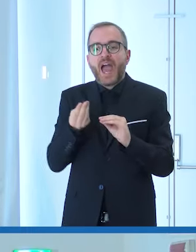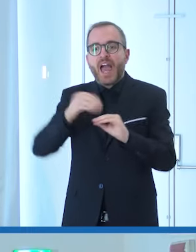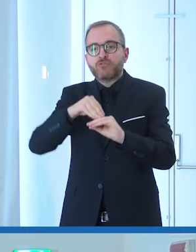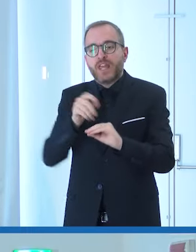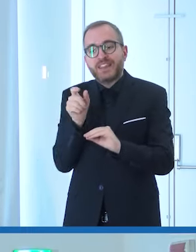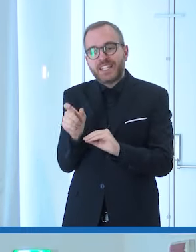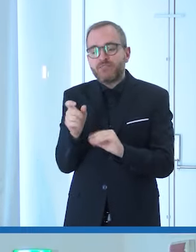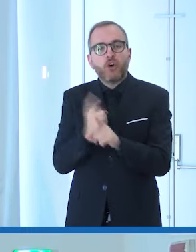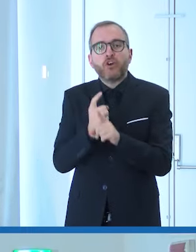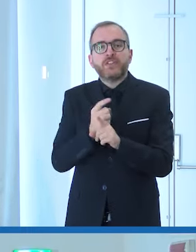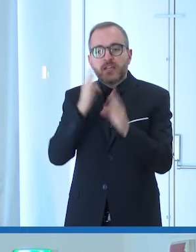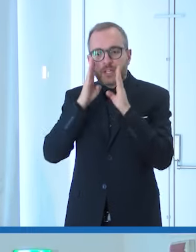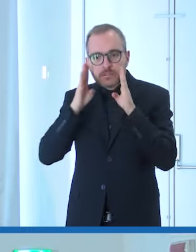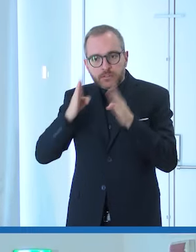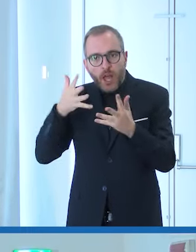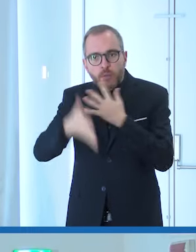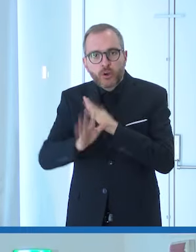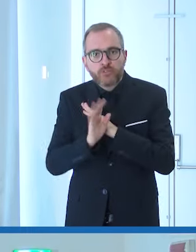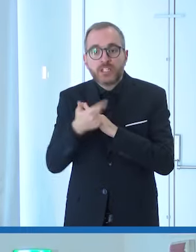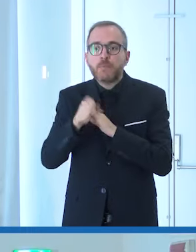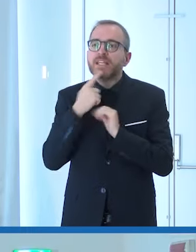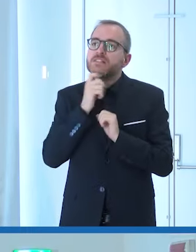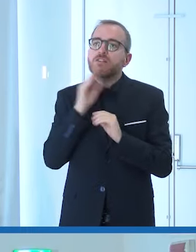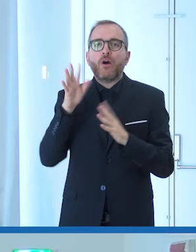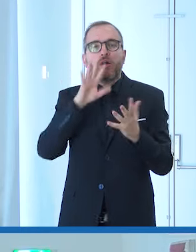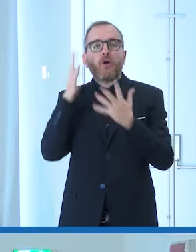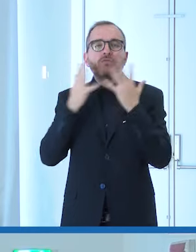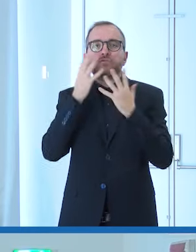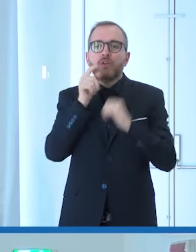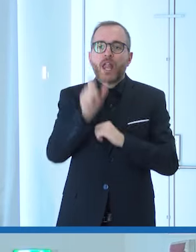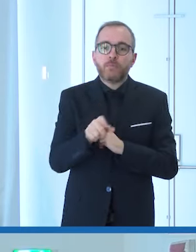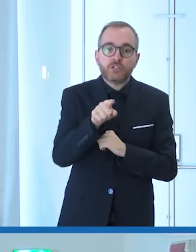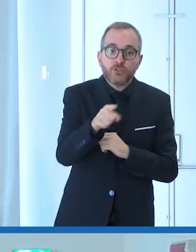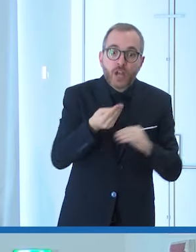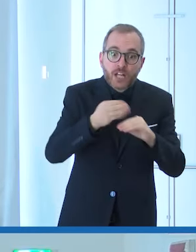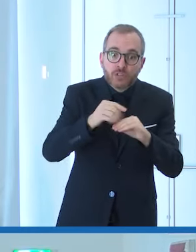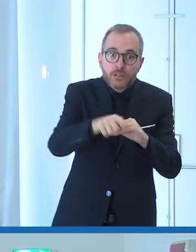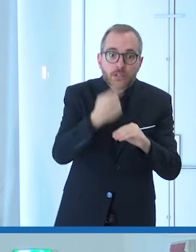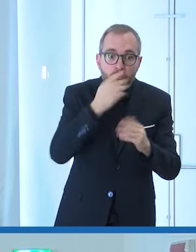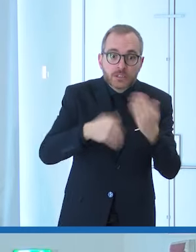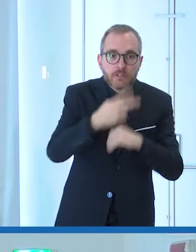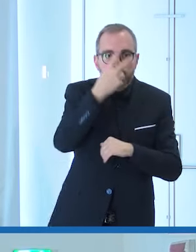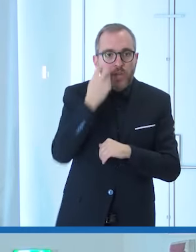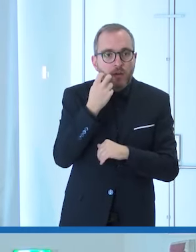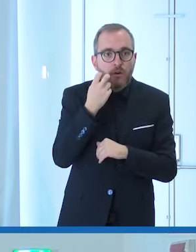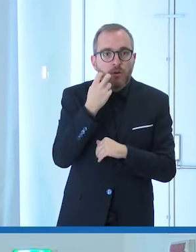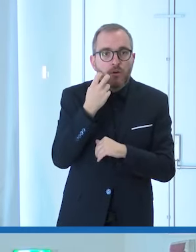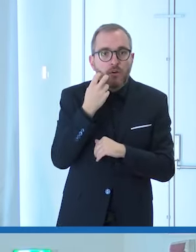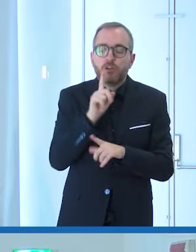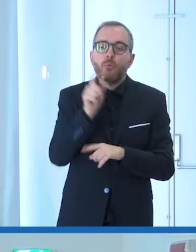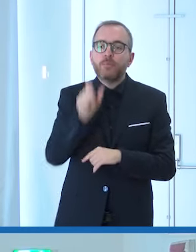rischia di confondere una persona nella sua interessa con quel tipo di condizione non il cieco la persona cieca